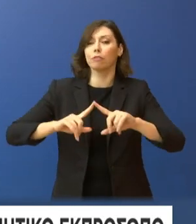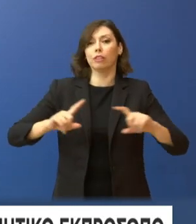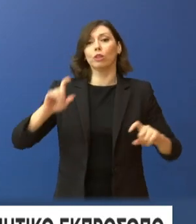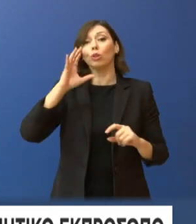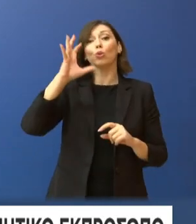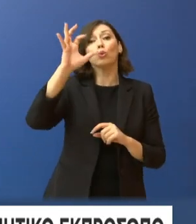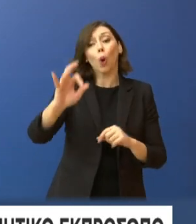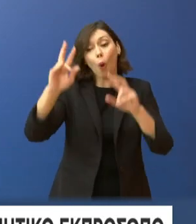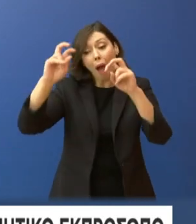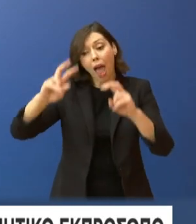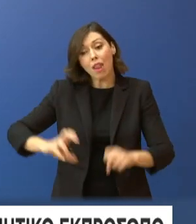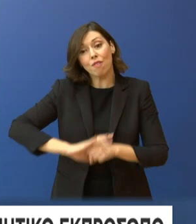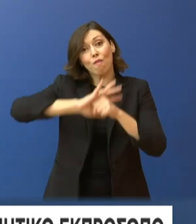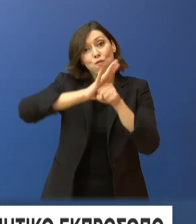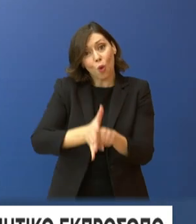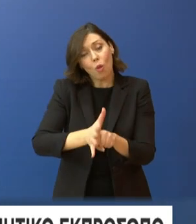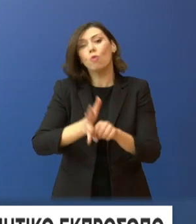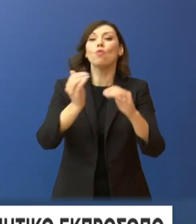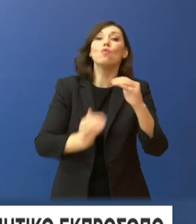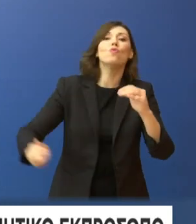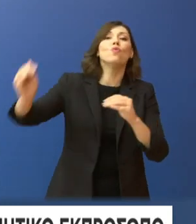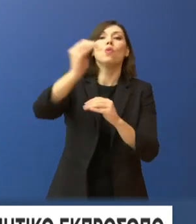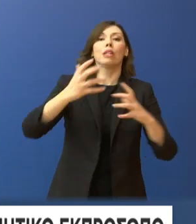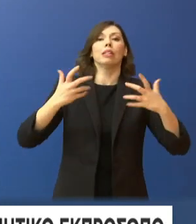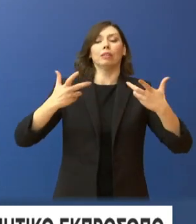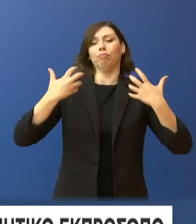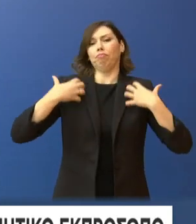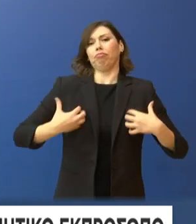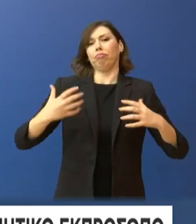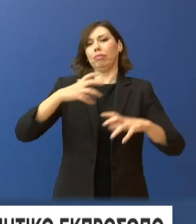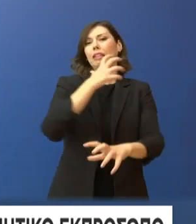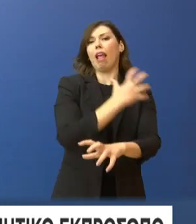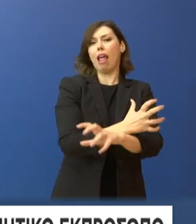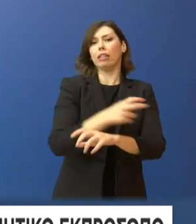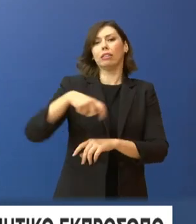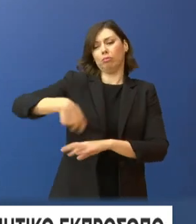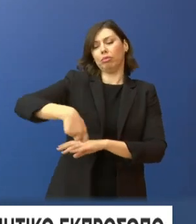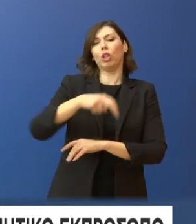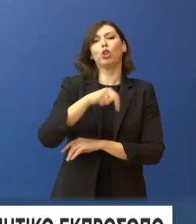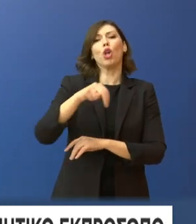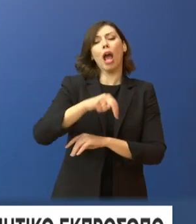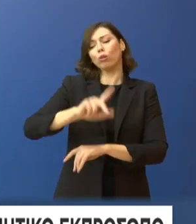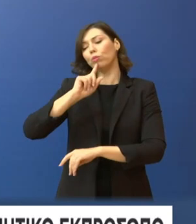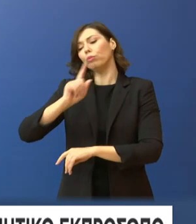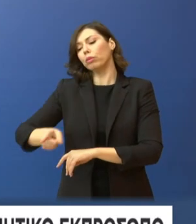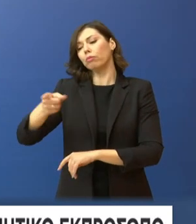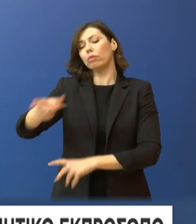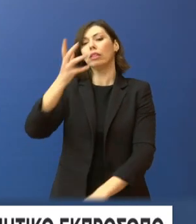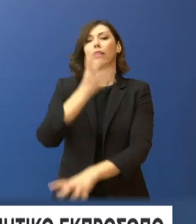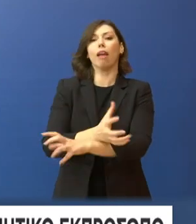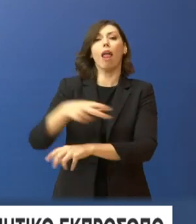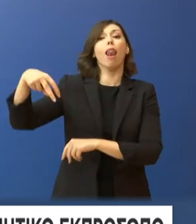Πάγου, ο Συντογιάκος, ανέθεσε την υποπτεία των ερευνών στον εισαγγελέα Λαρίσης, ενώ από την αστυνομία, από το τμήμα του αρχές της Λάρισσας,